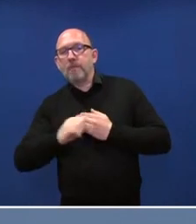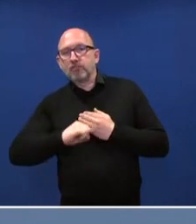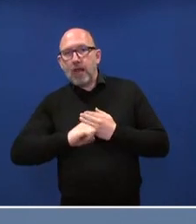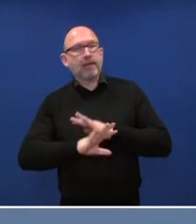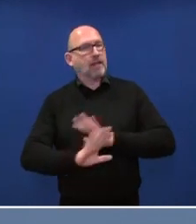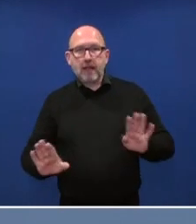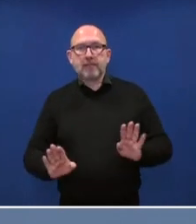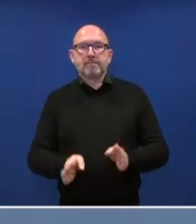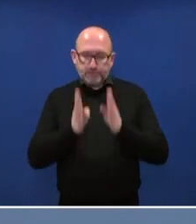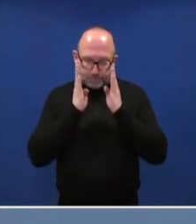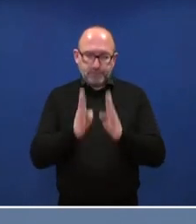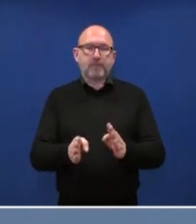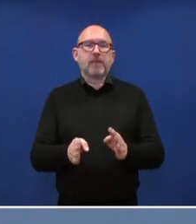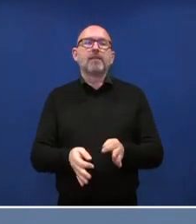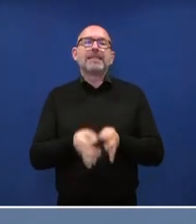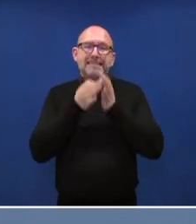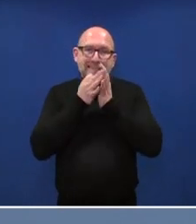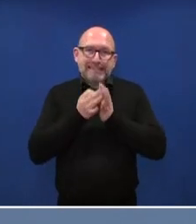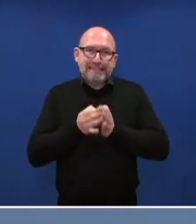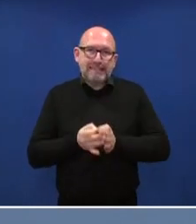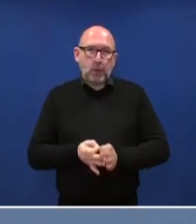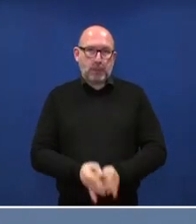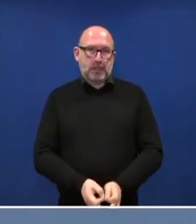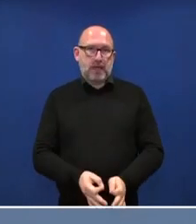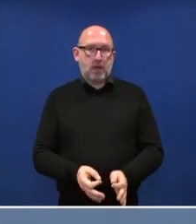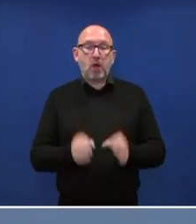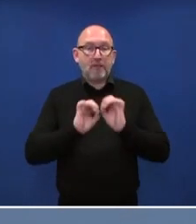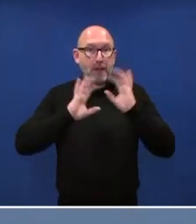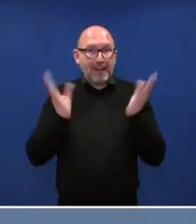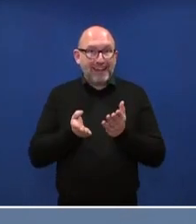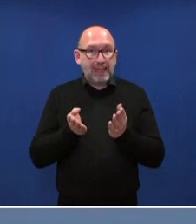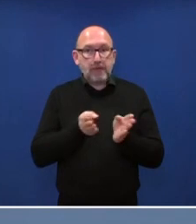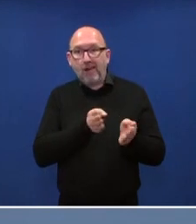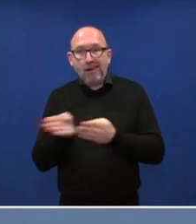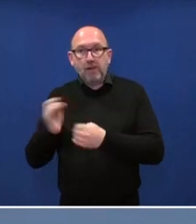Das ist unsere Form der Gründlichkeit, von der wir eben auch in der Pandemie nicht abweichen.